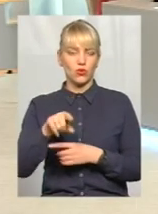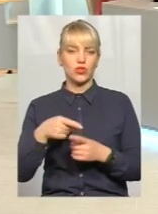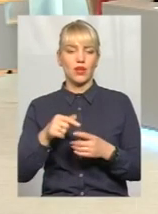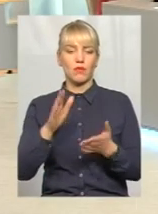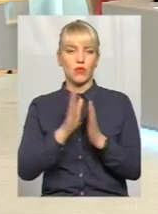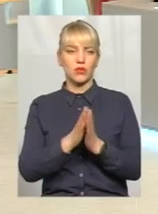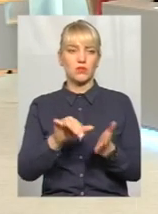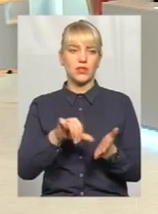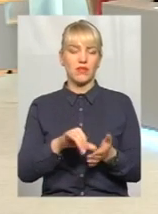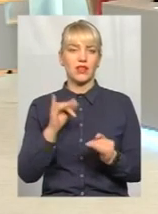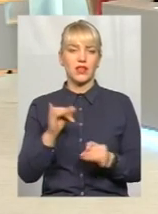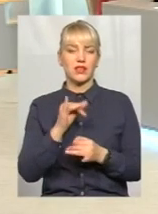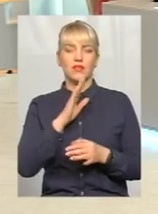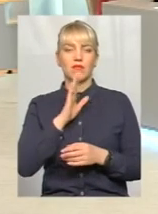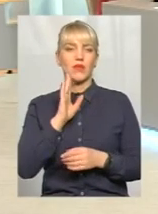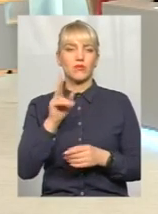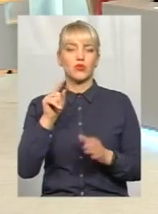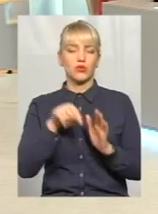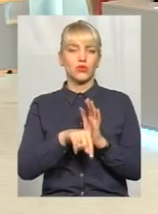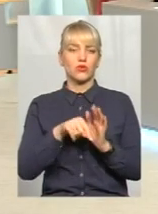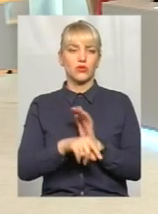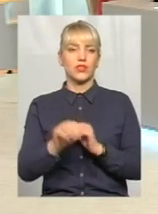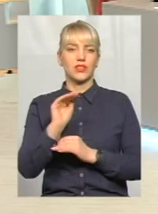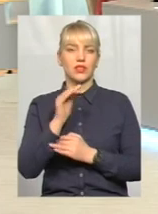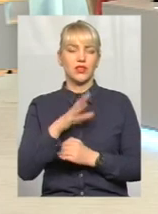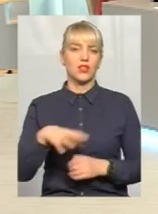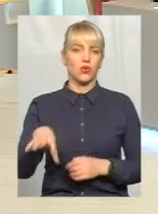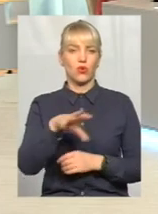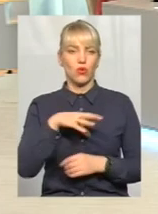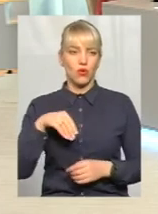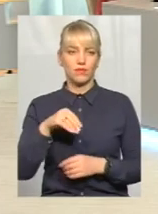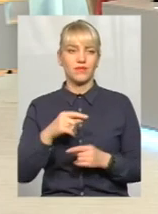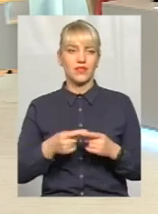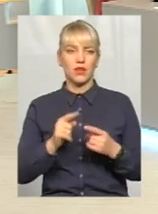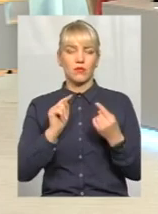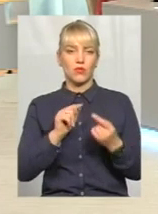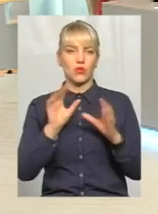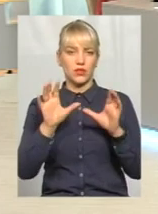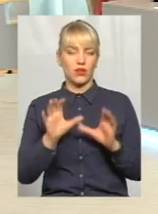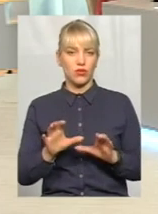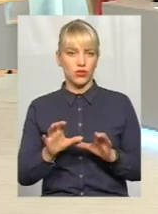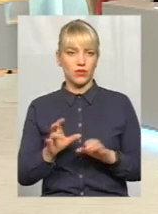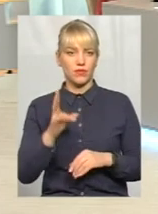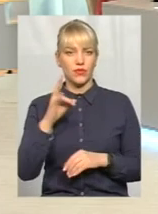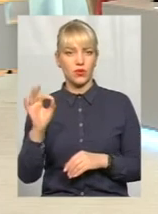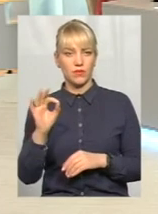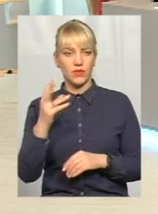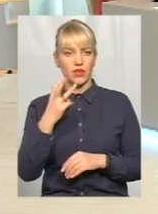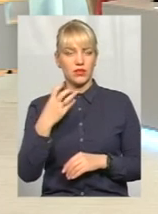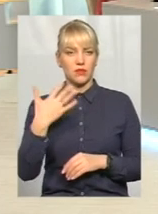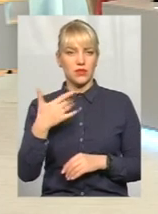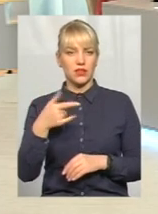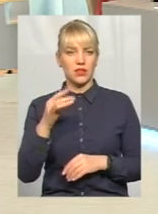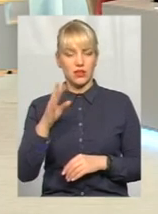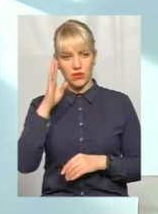інтереси маминих, те, що стосується дітей, кругом. Це протизаконно, але 350 гривень